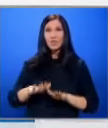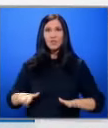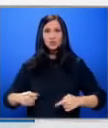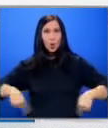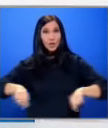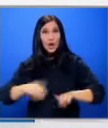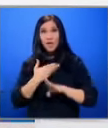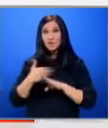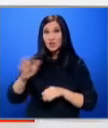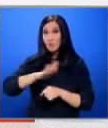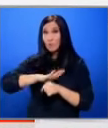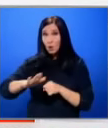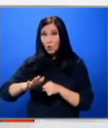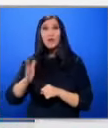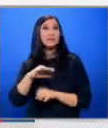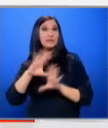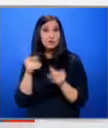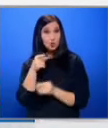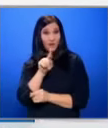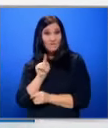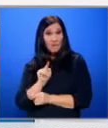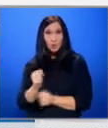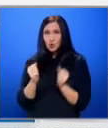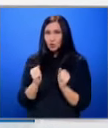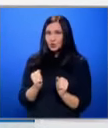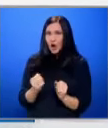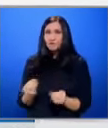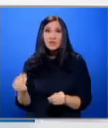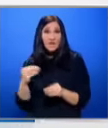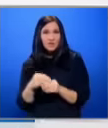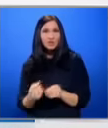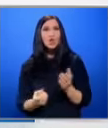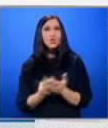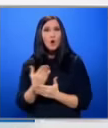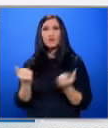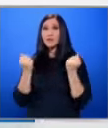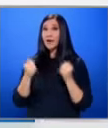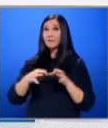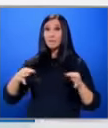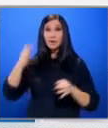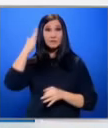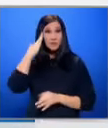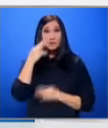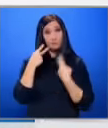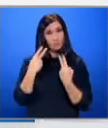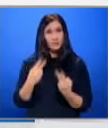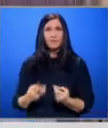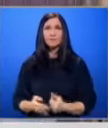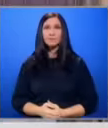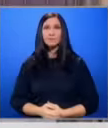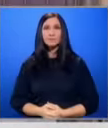Вече е препълнено И след всичко това въпросът е Очаква ли се въвеждането на нови здравни мерки в страната Да видим